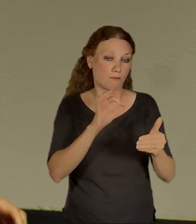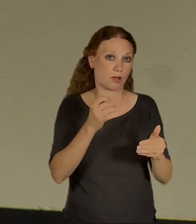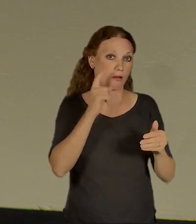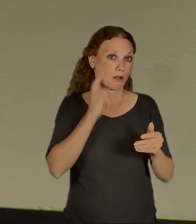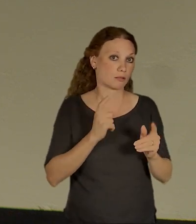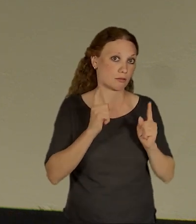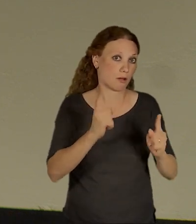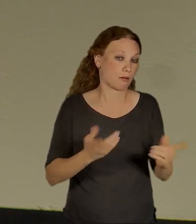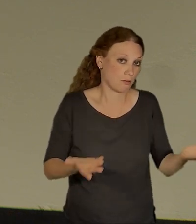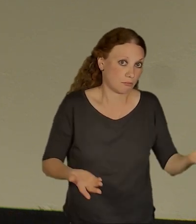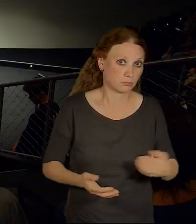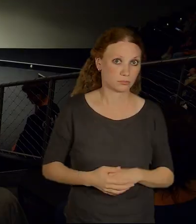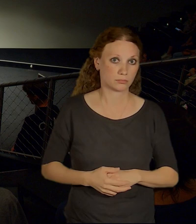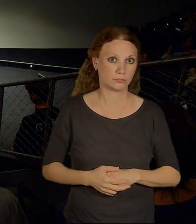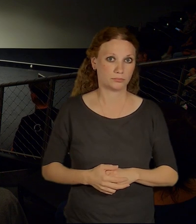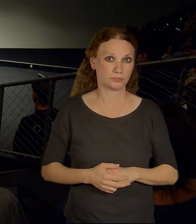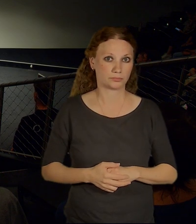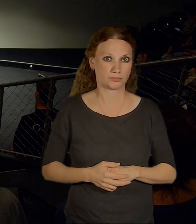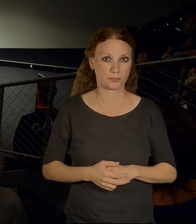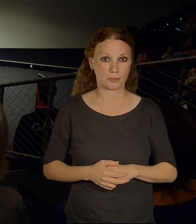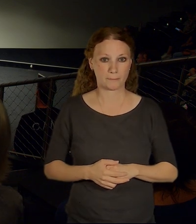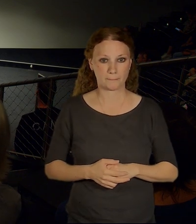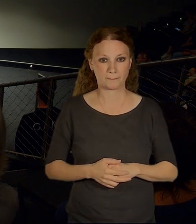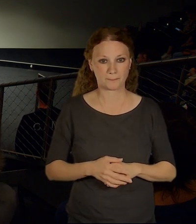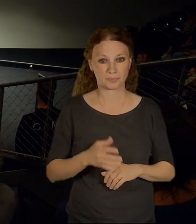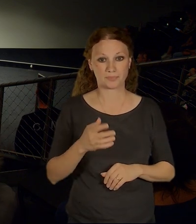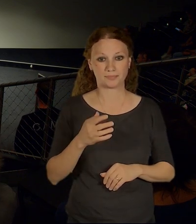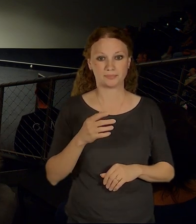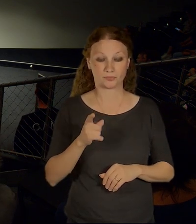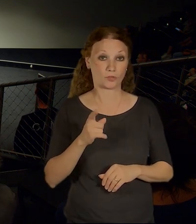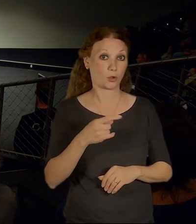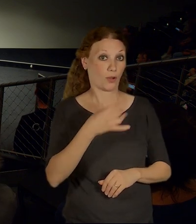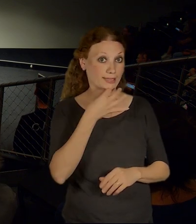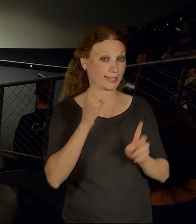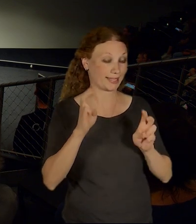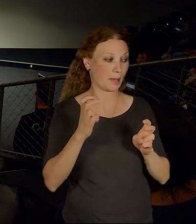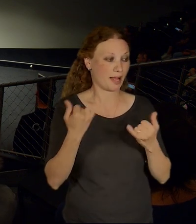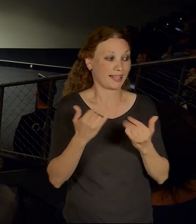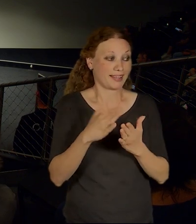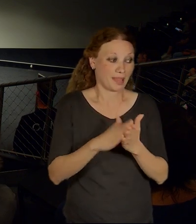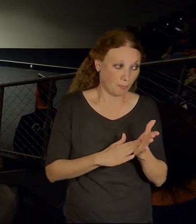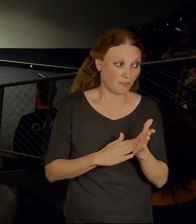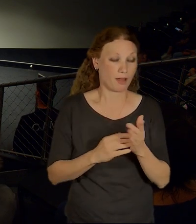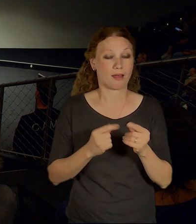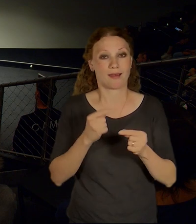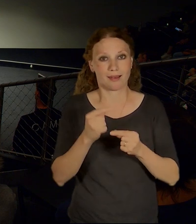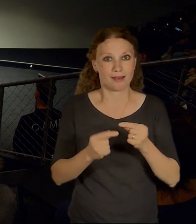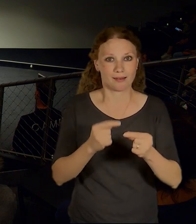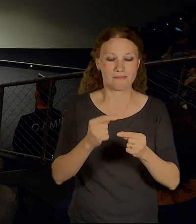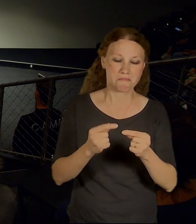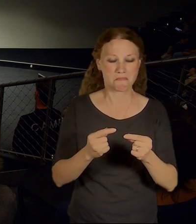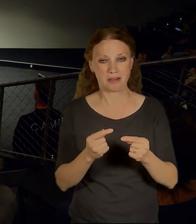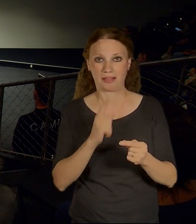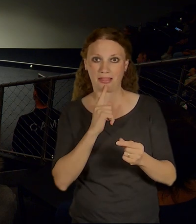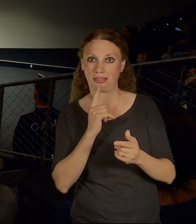Jo, to je docela hezký téma, který se teďka trošičku rodí. Je to zatím v plenkách. Ještě nevíme úplně přesně, jakou cestou se